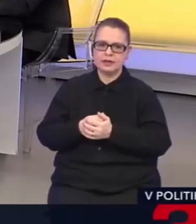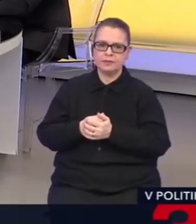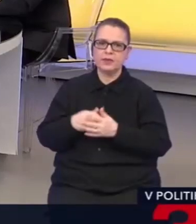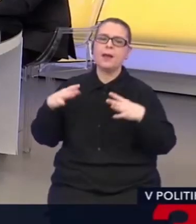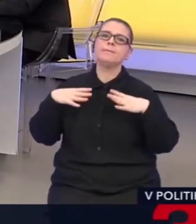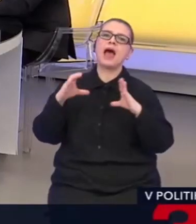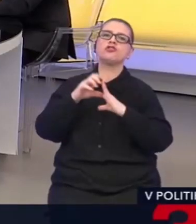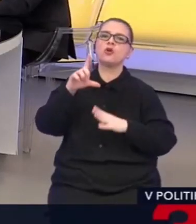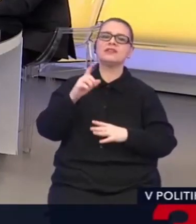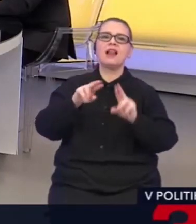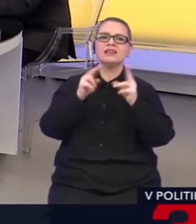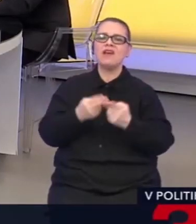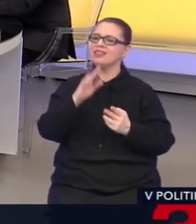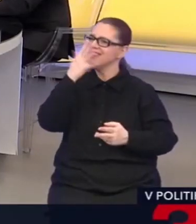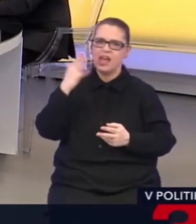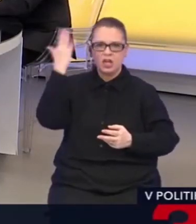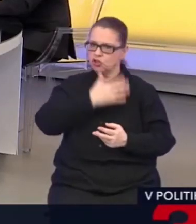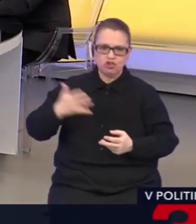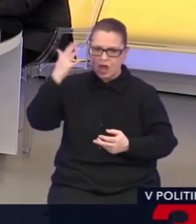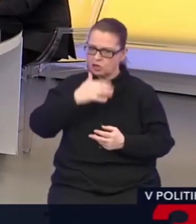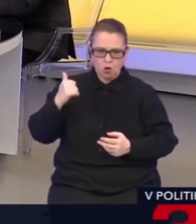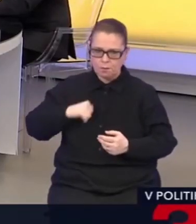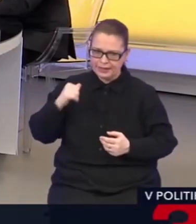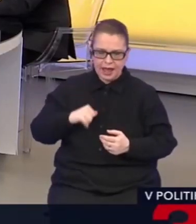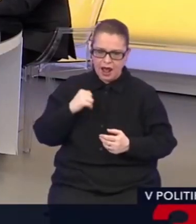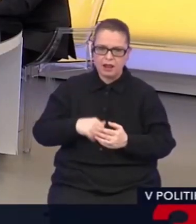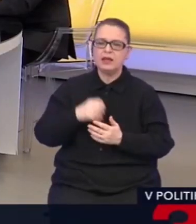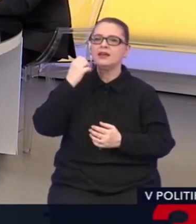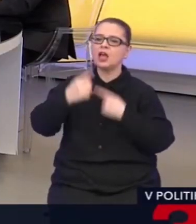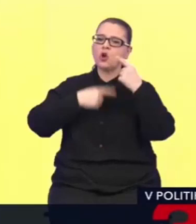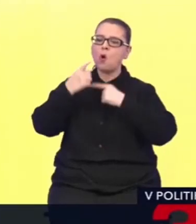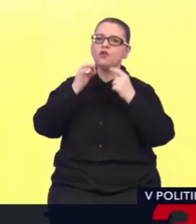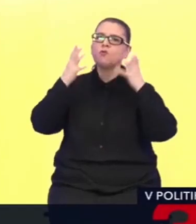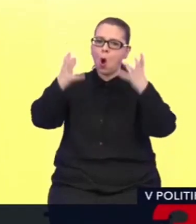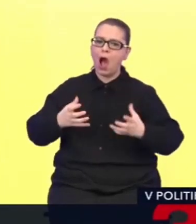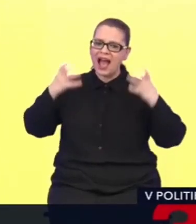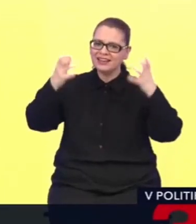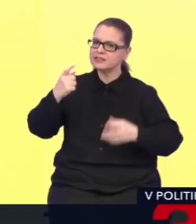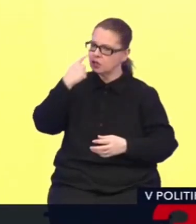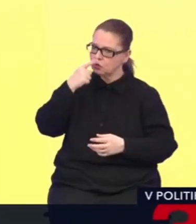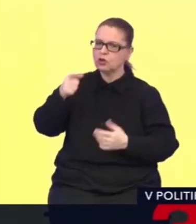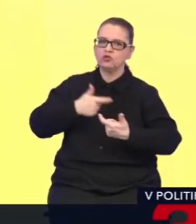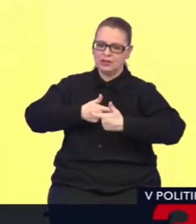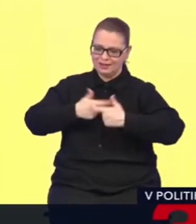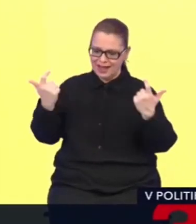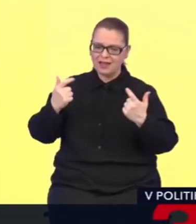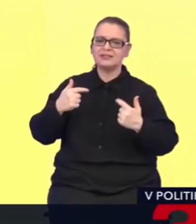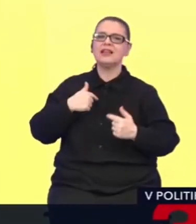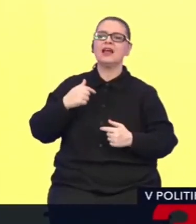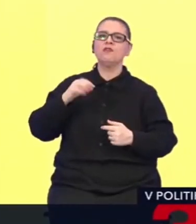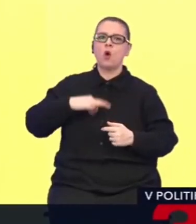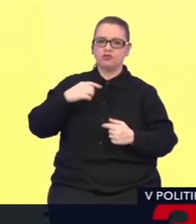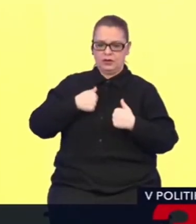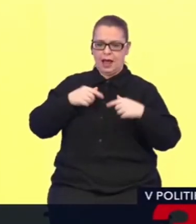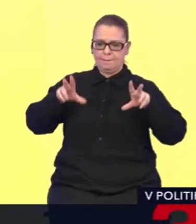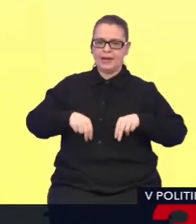Svet nie je čierno-bielý, našťastie. Ak sa bavíme o agresii Ruskej federácie, tu sme jasne vo štvrtok a ja ako predseda zahraničného